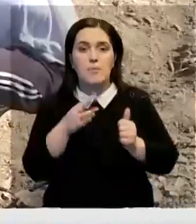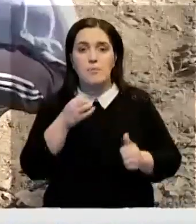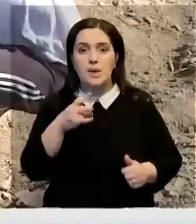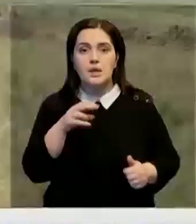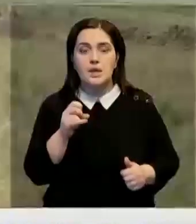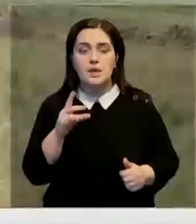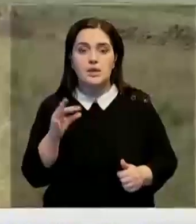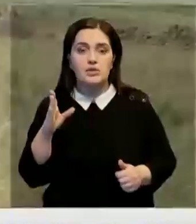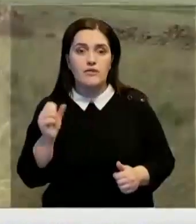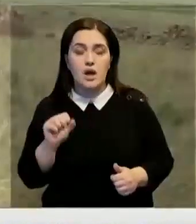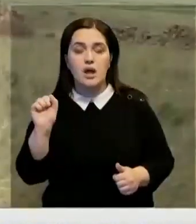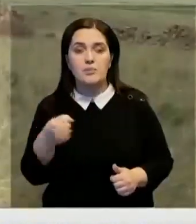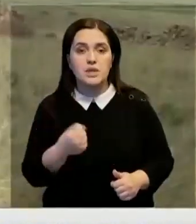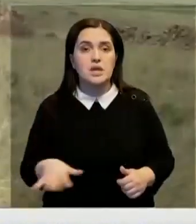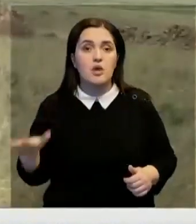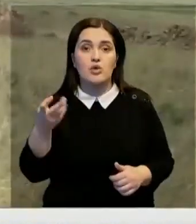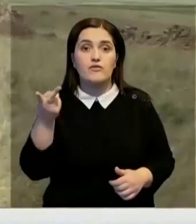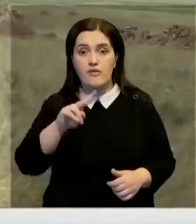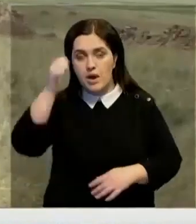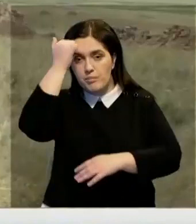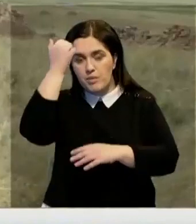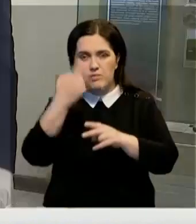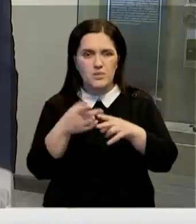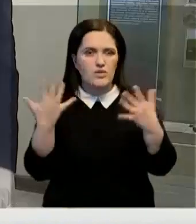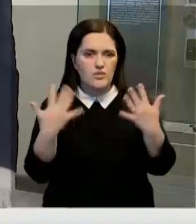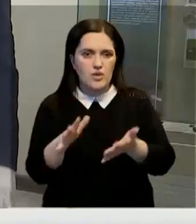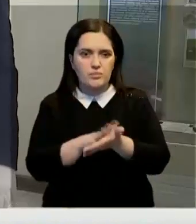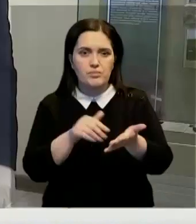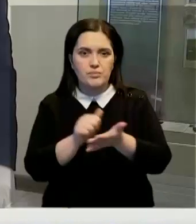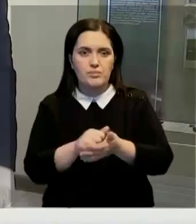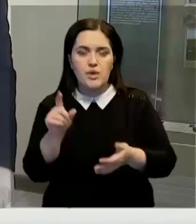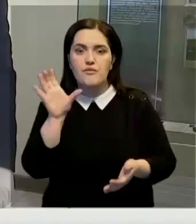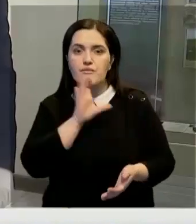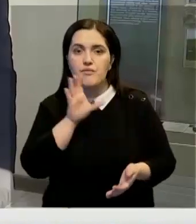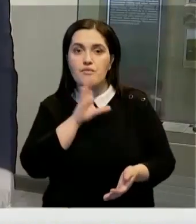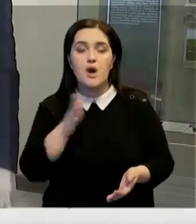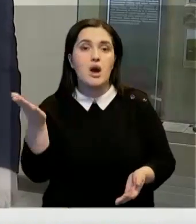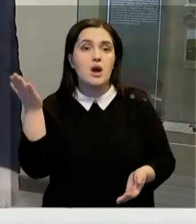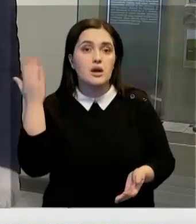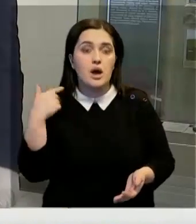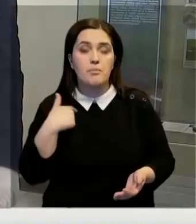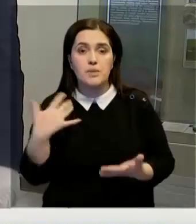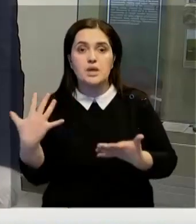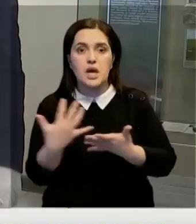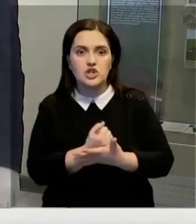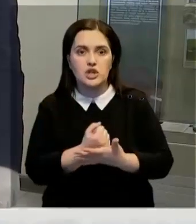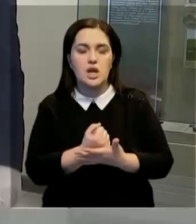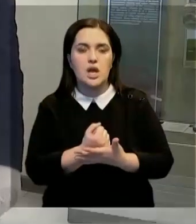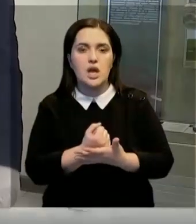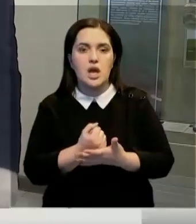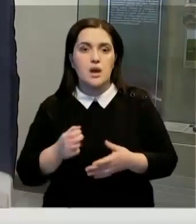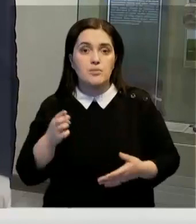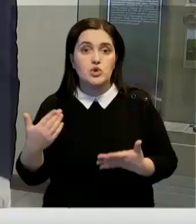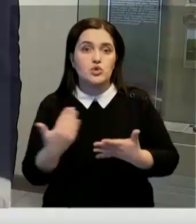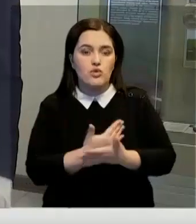от Басарского района. Но оба памятника оказались разграбленными. Ранее в Магдалиновке мы нашли меч, поэтому снова